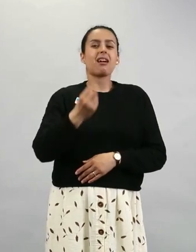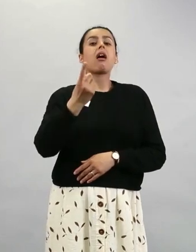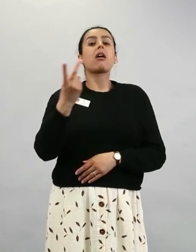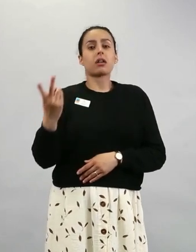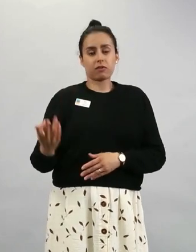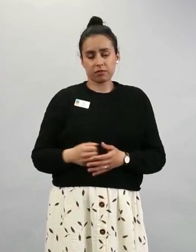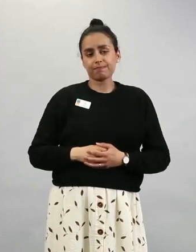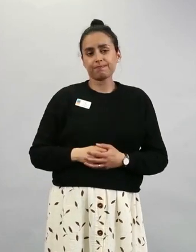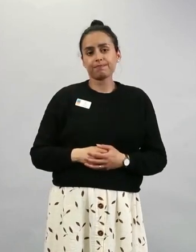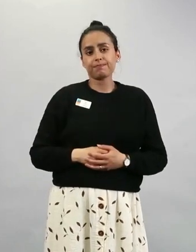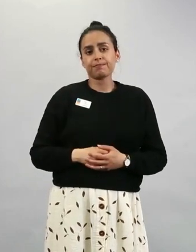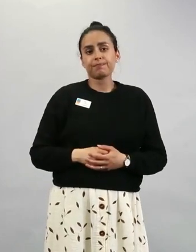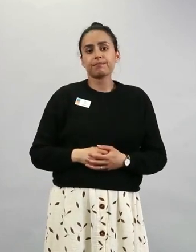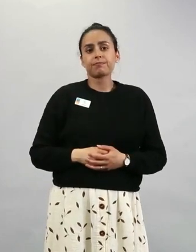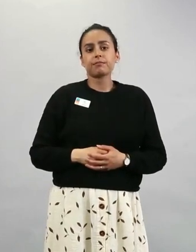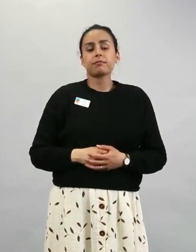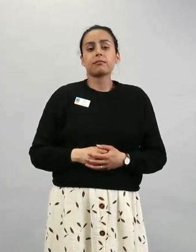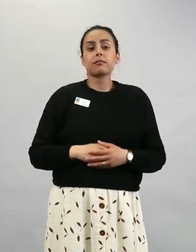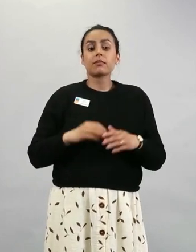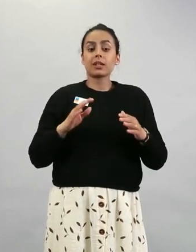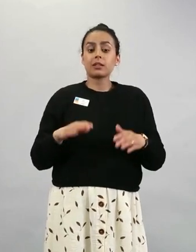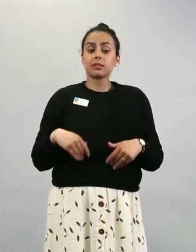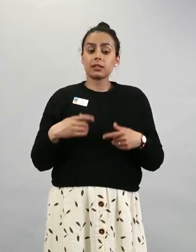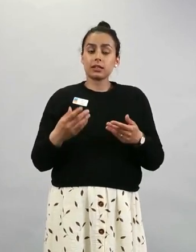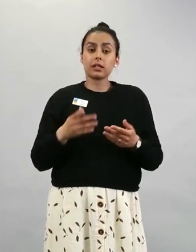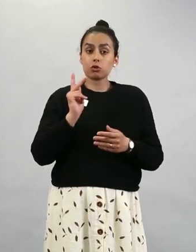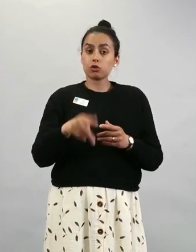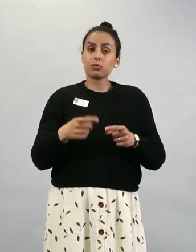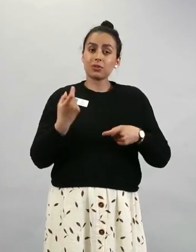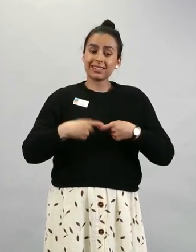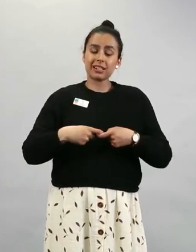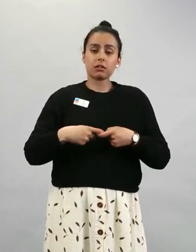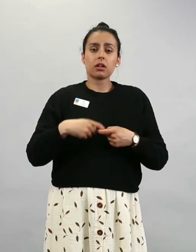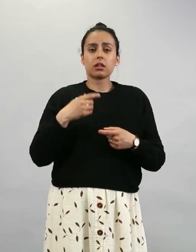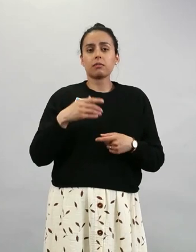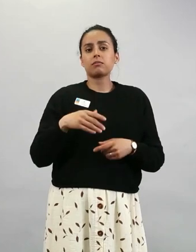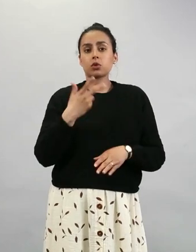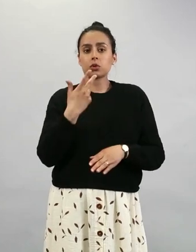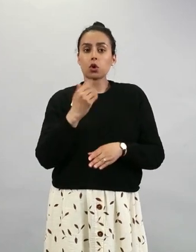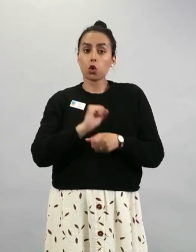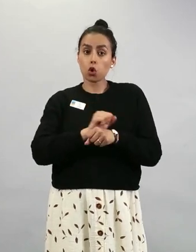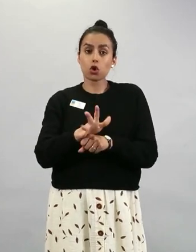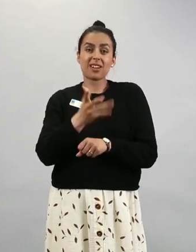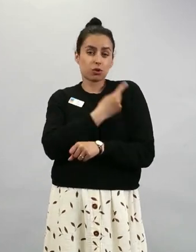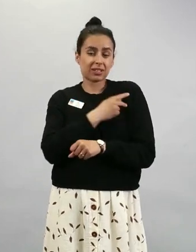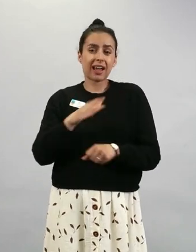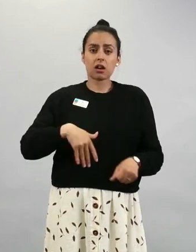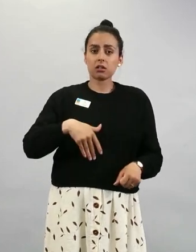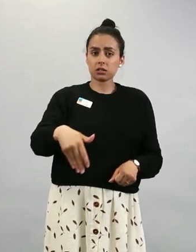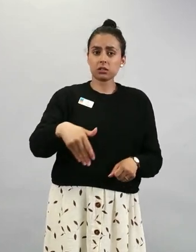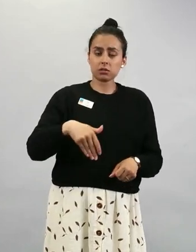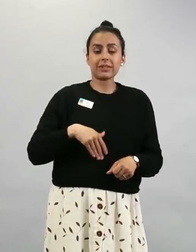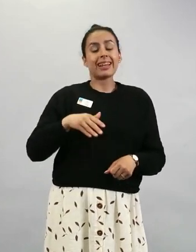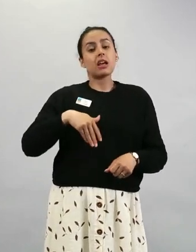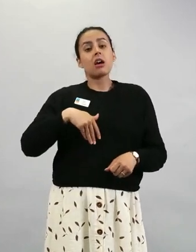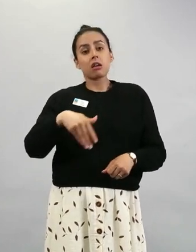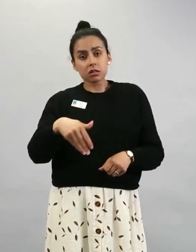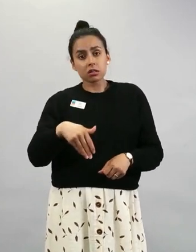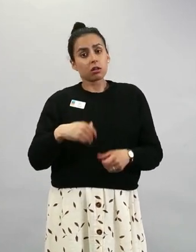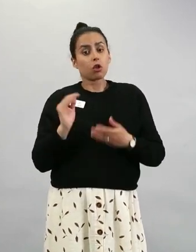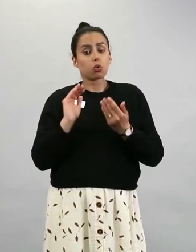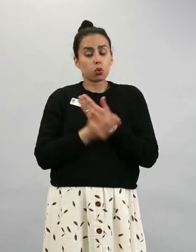Sitten kysymys koronarokotteisiin ja raskauteen liittyen. Onko raskaana turvallista ottaa